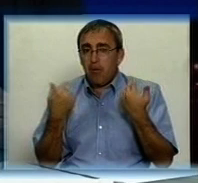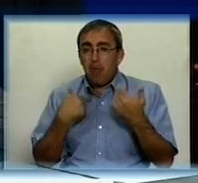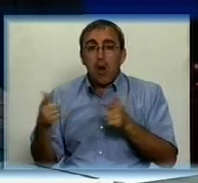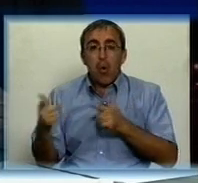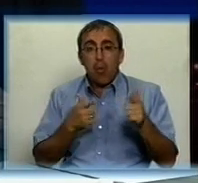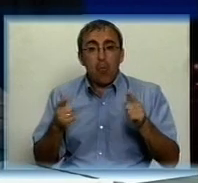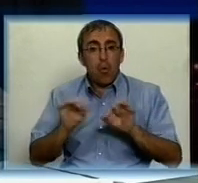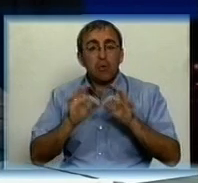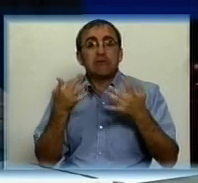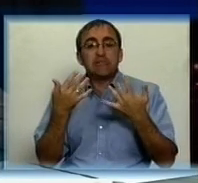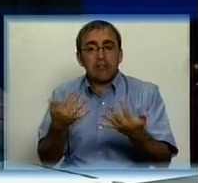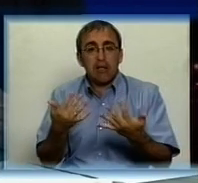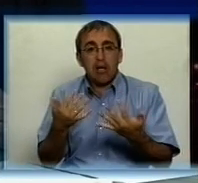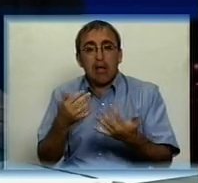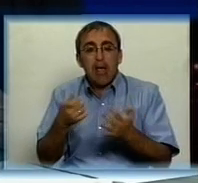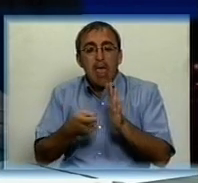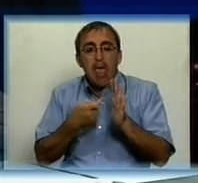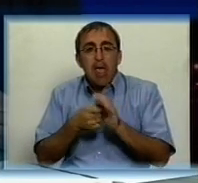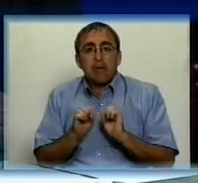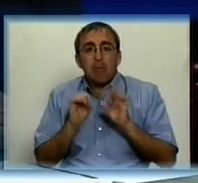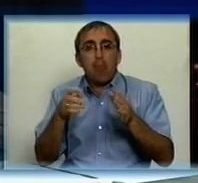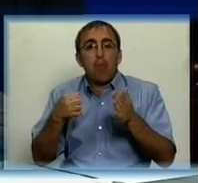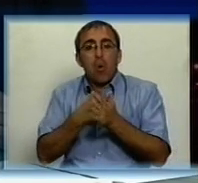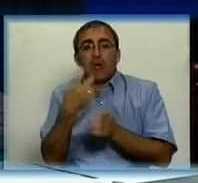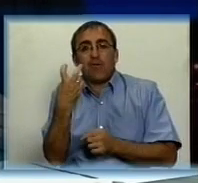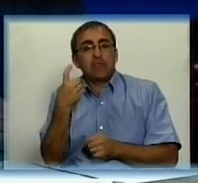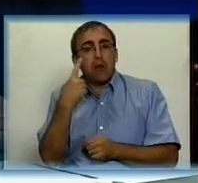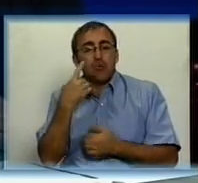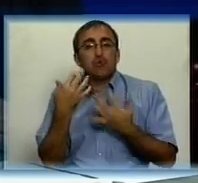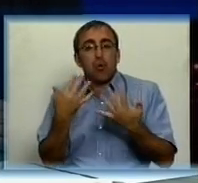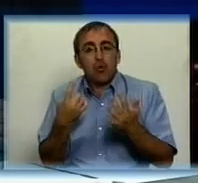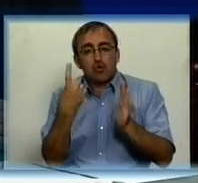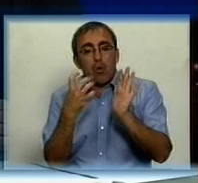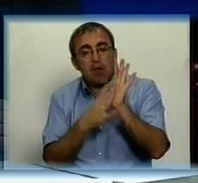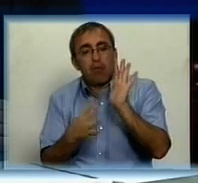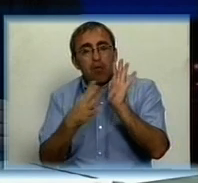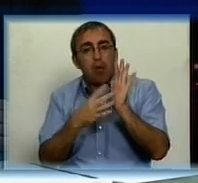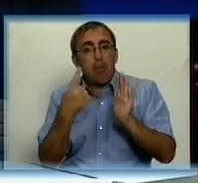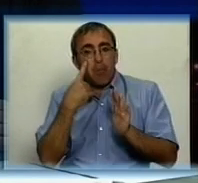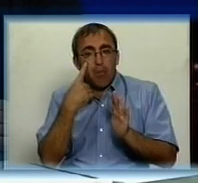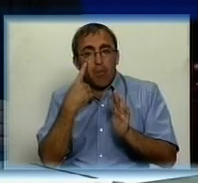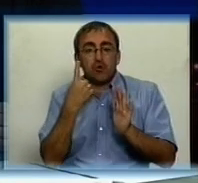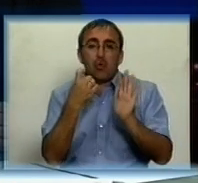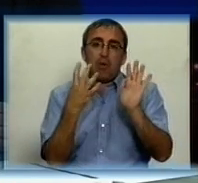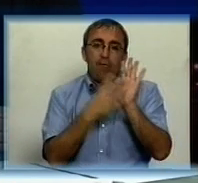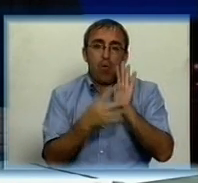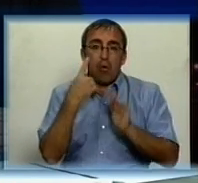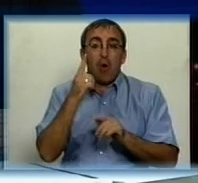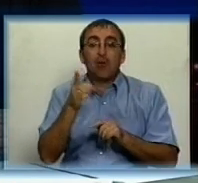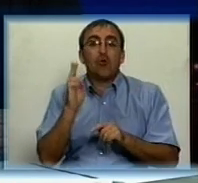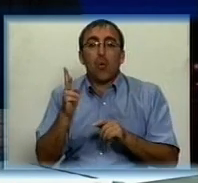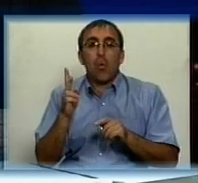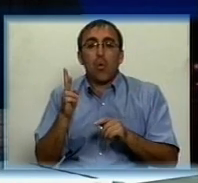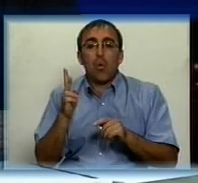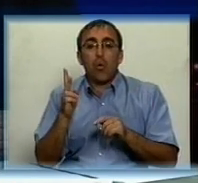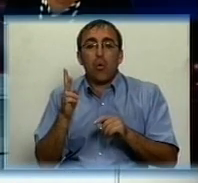цю інформацію, скільки у нас склали іспитів по 200 балів, скільки у нас склали по 190 балів. Ті, хто безпосередньо